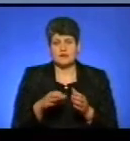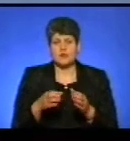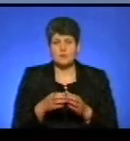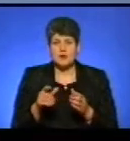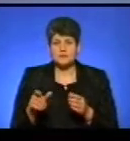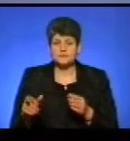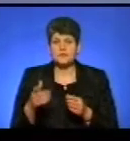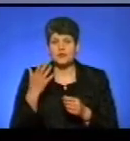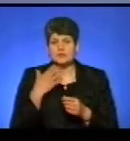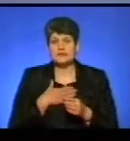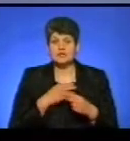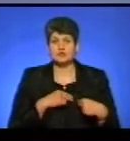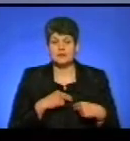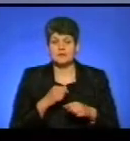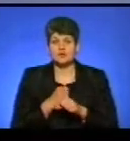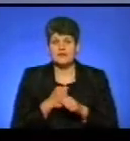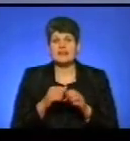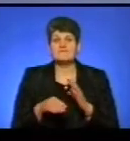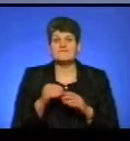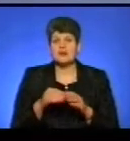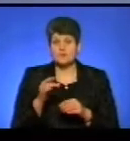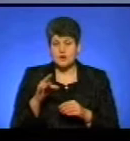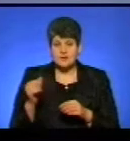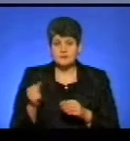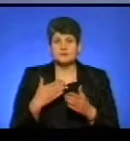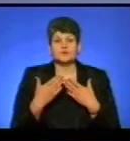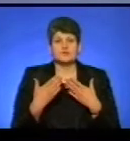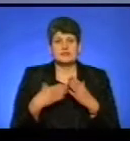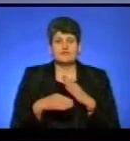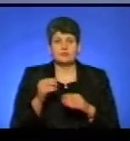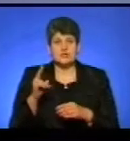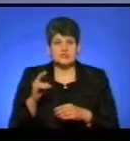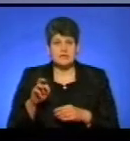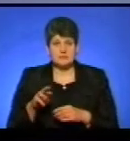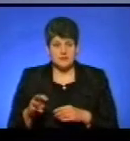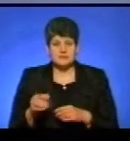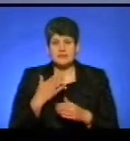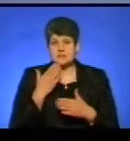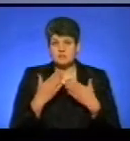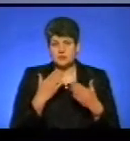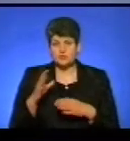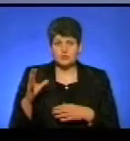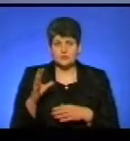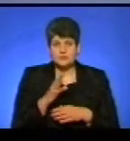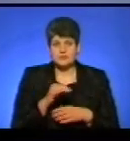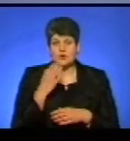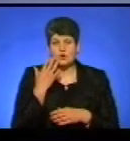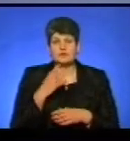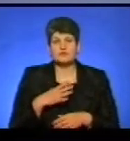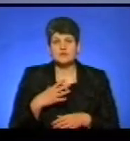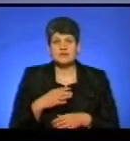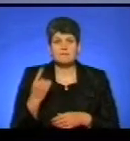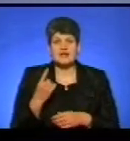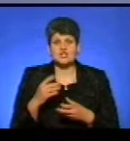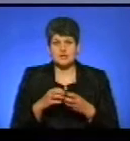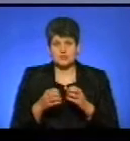Коли наші колеги працювали на виборах, так, спілкувалися з виборцями і запитували усіх, коли ви очікуєте перші